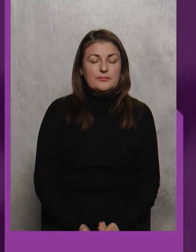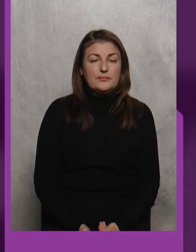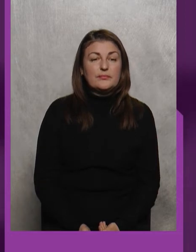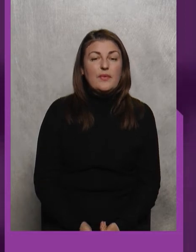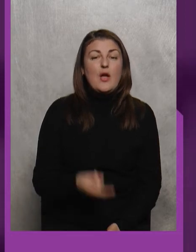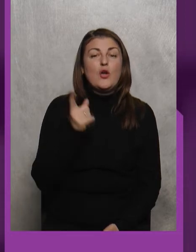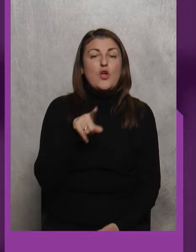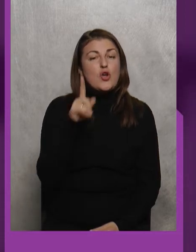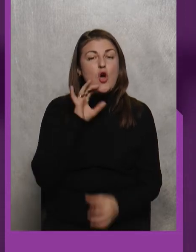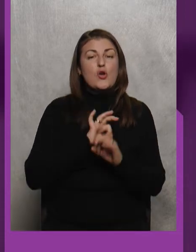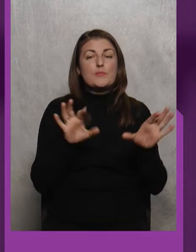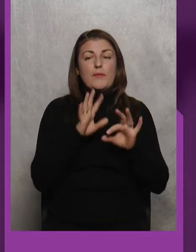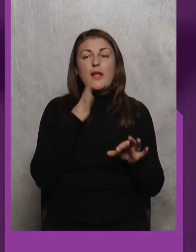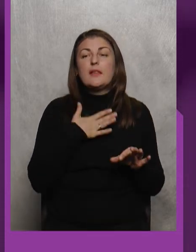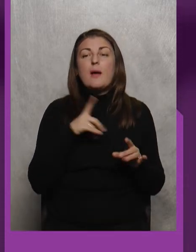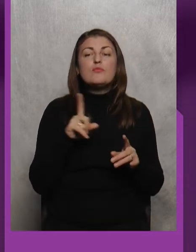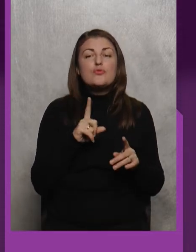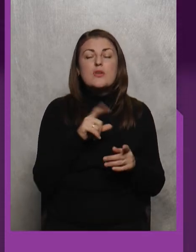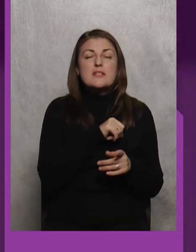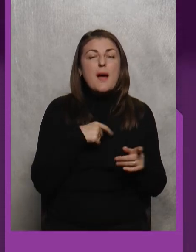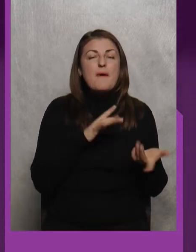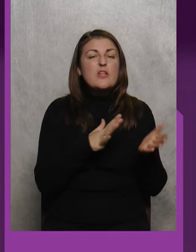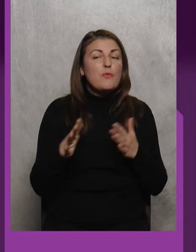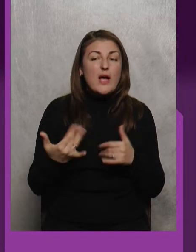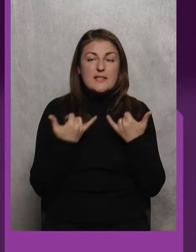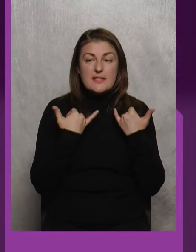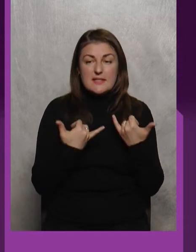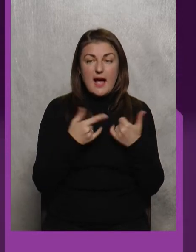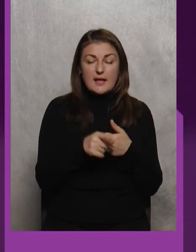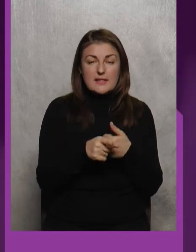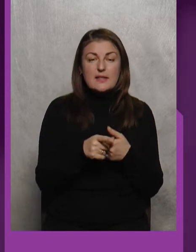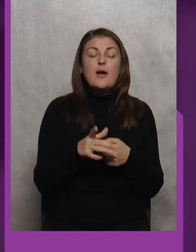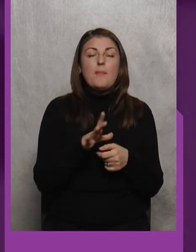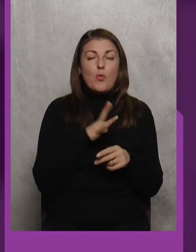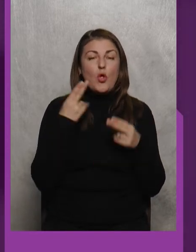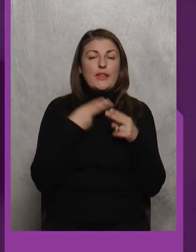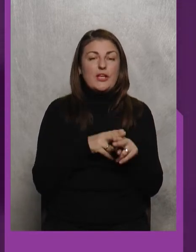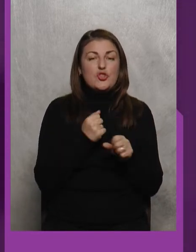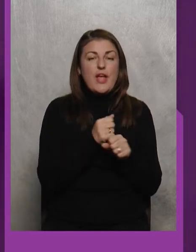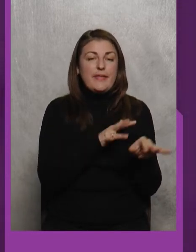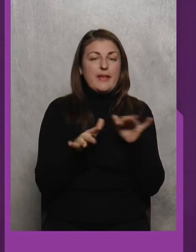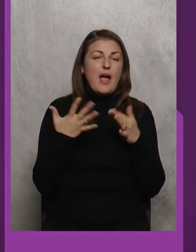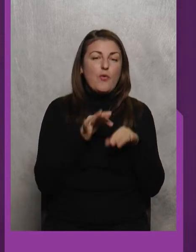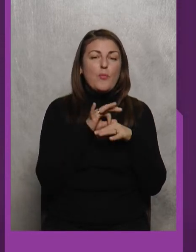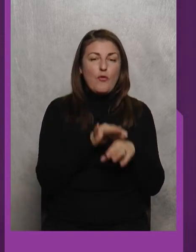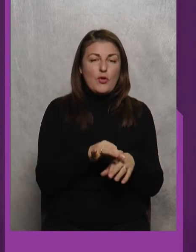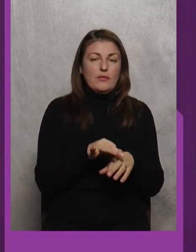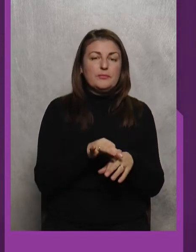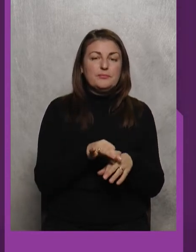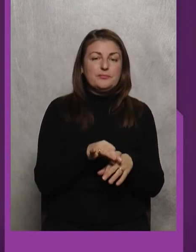Тож розповідайте нам, що саме відбувається зараз на Зараз була технічна дія, яку проводив